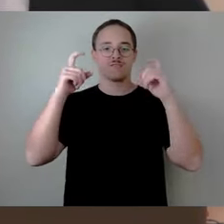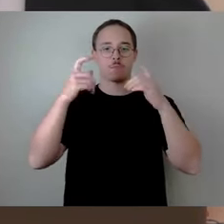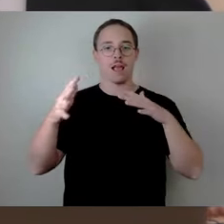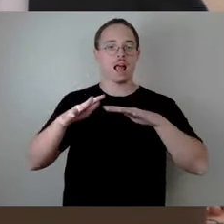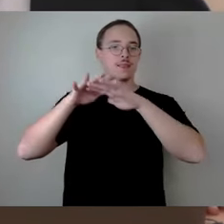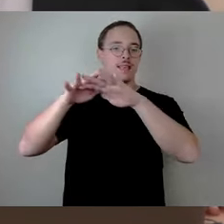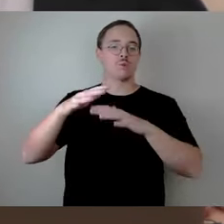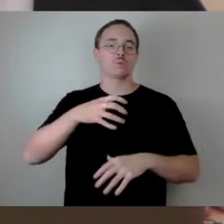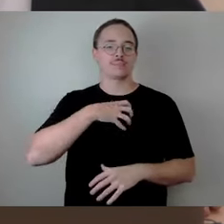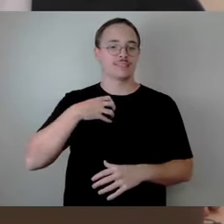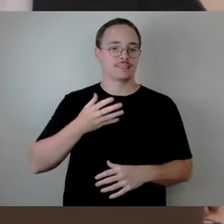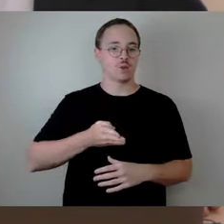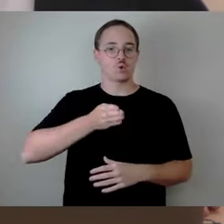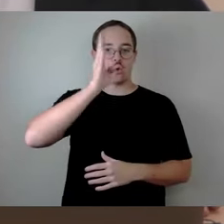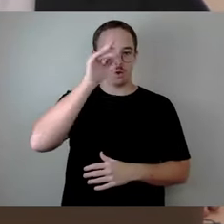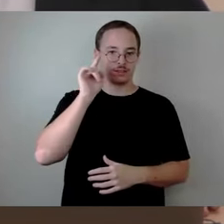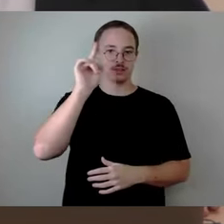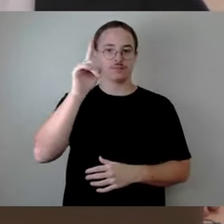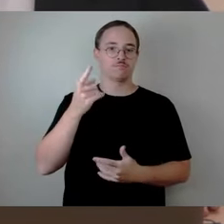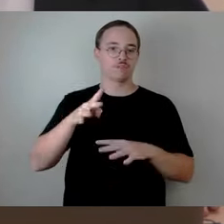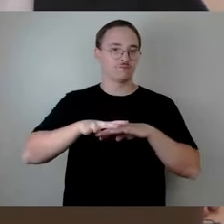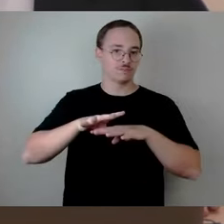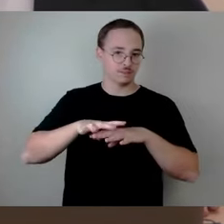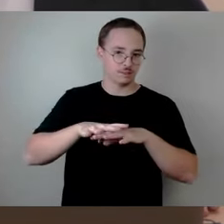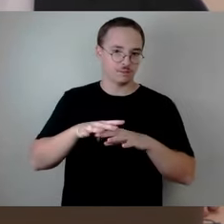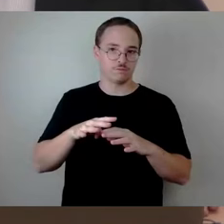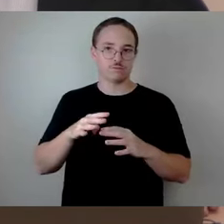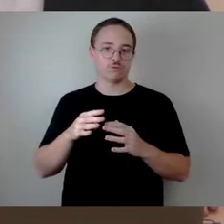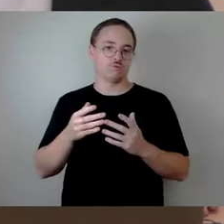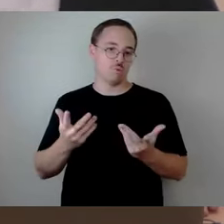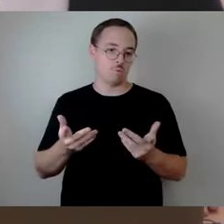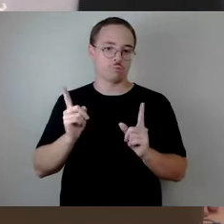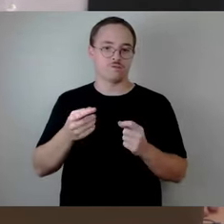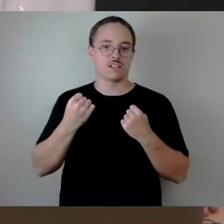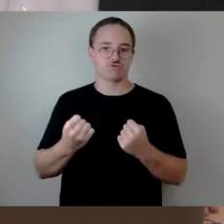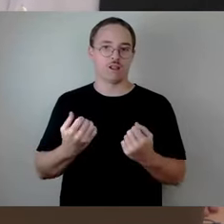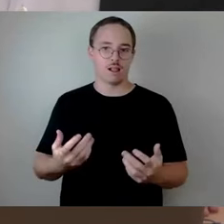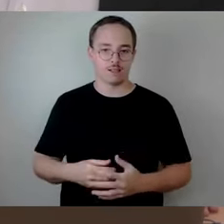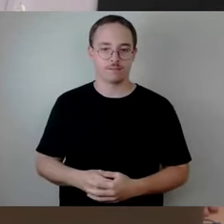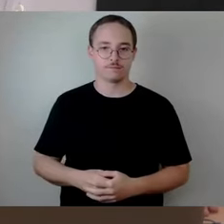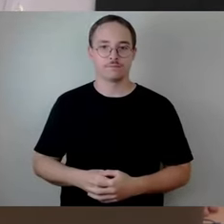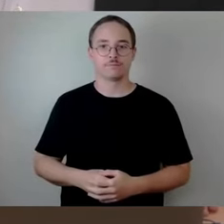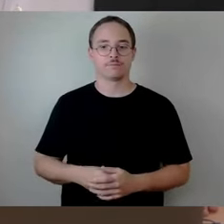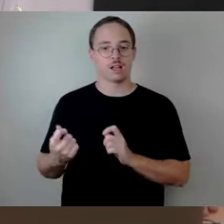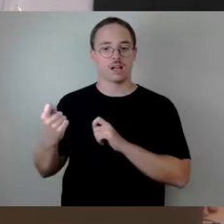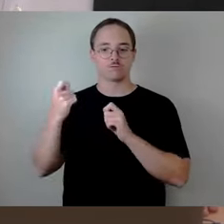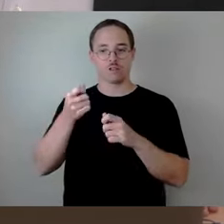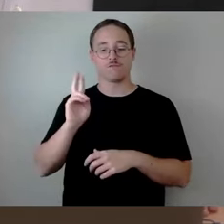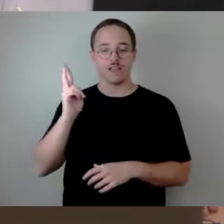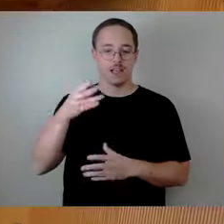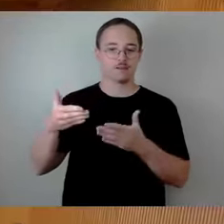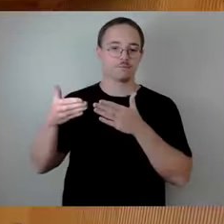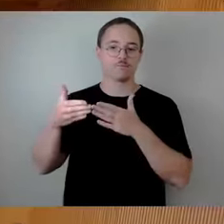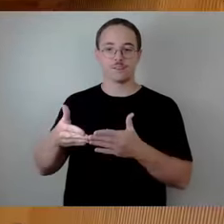sicherstellen. Hier ist Einreicher Bündnis 90 Die Grünen und ich darf um Einbringung bitten.